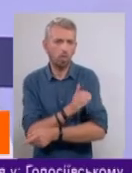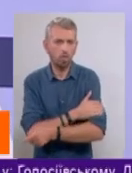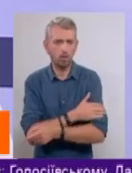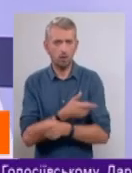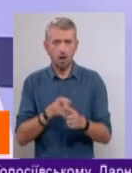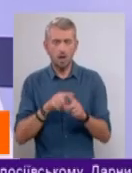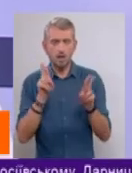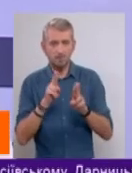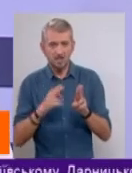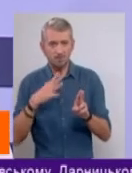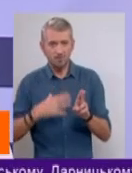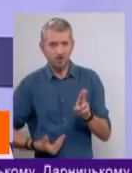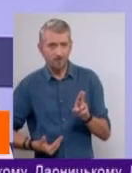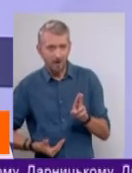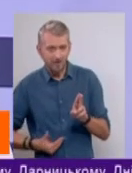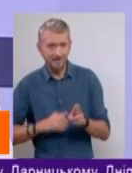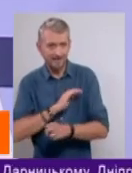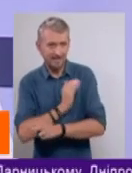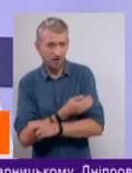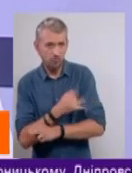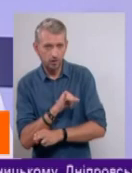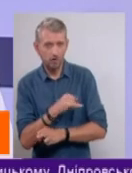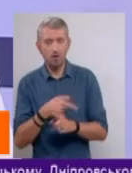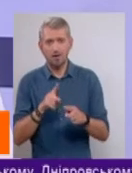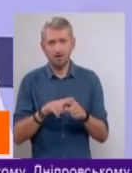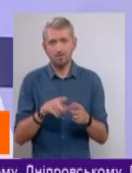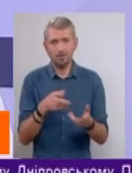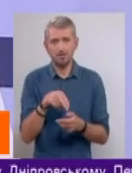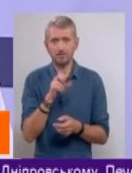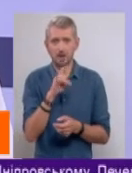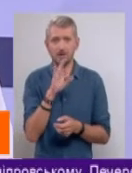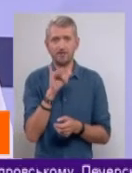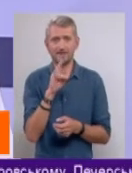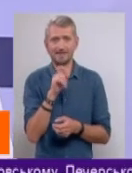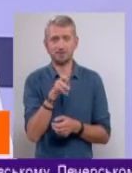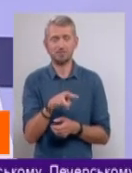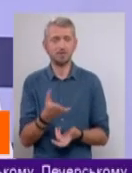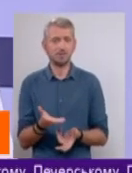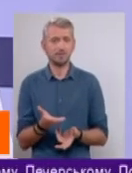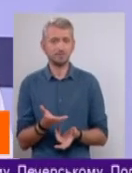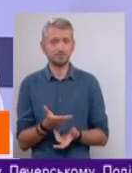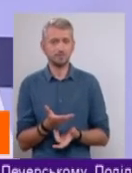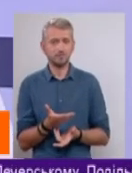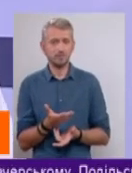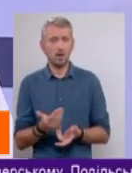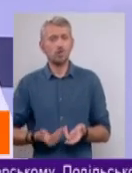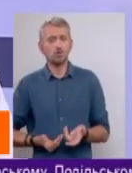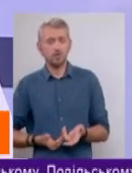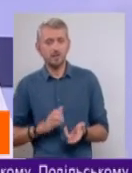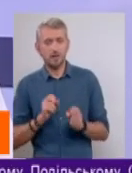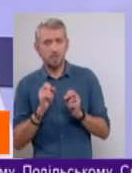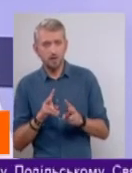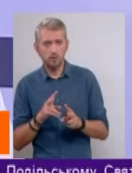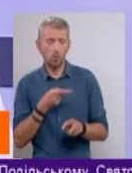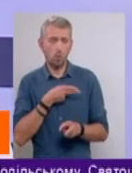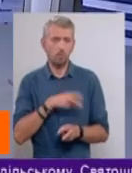принцип «важиває сильніше» — це соціальний дарвинизм. Ну, или нетшанства, якщо хочете. То есть, как бы, живи з опасною, умри зі